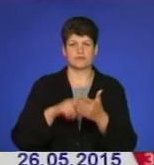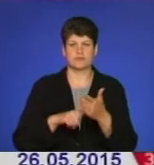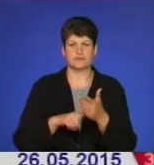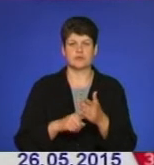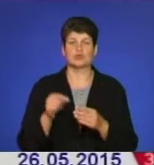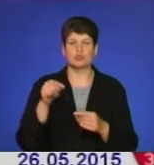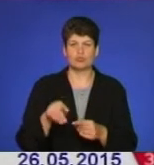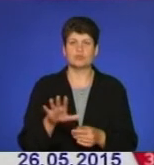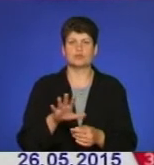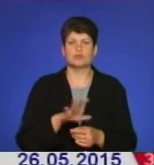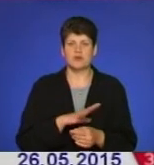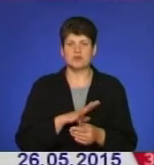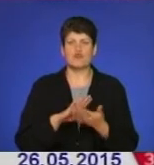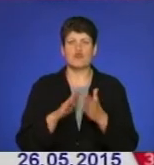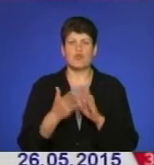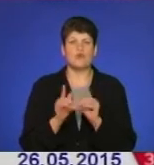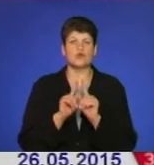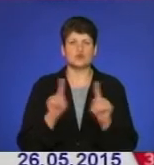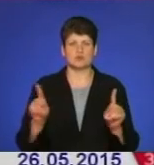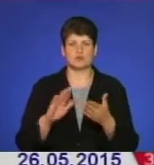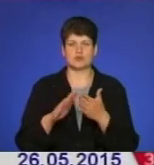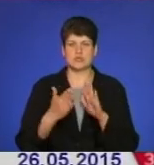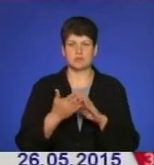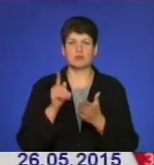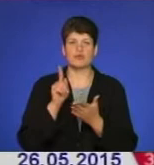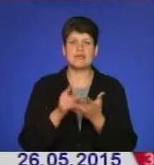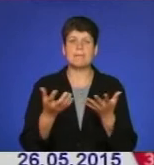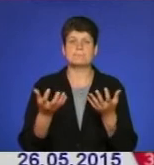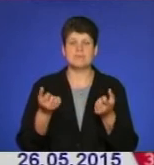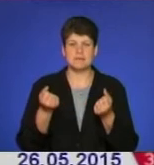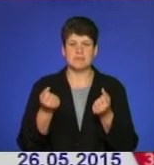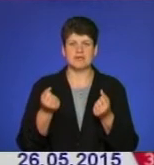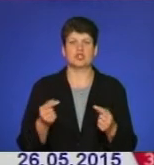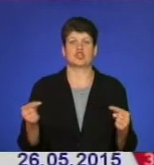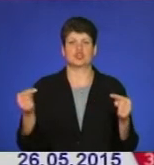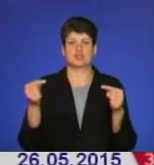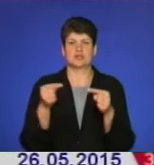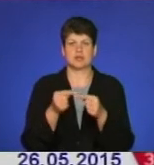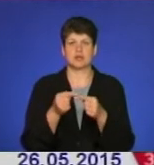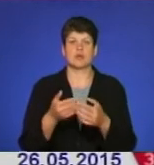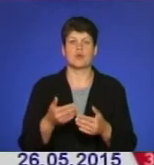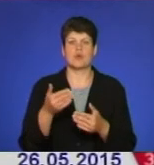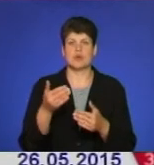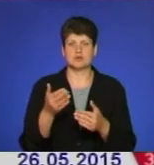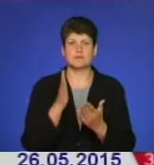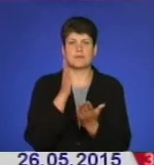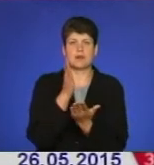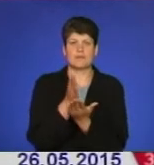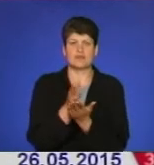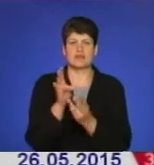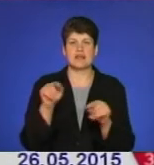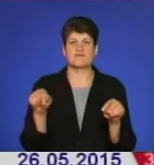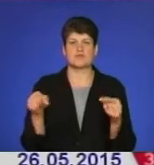тому, перебуваючи в умовах особливого стану, ми повинні приймати різні, чіткі кроки, спрямовані на